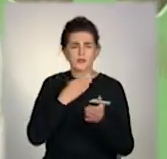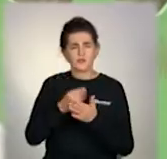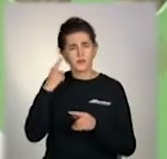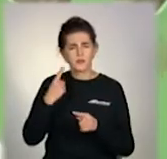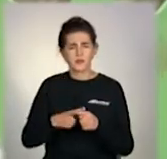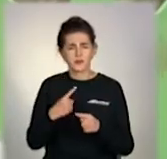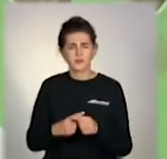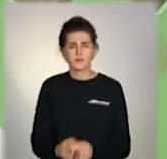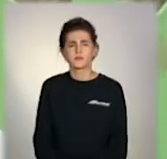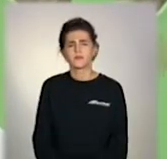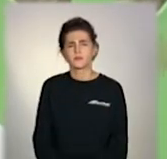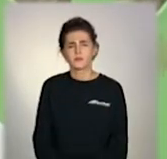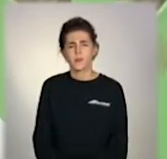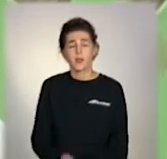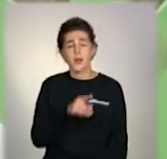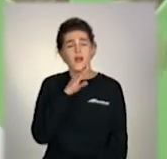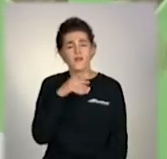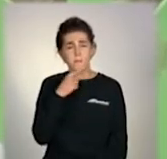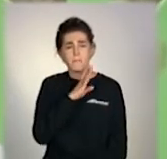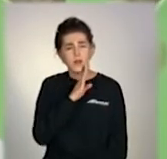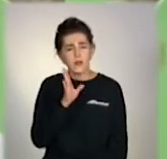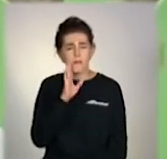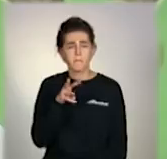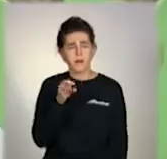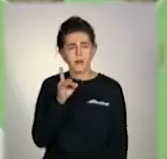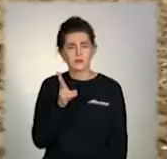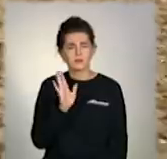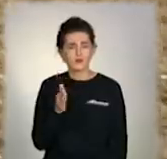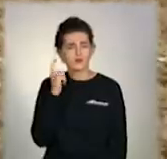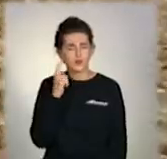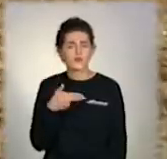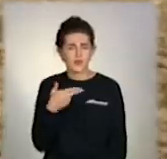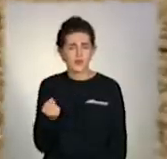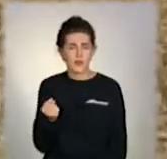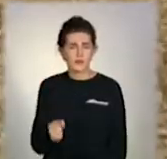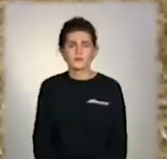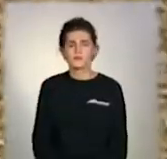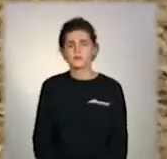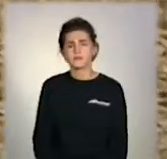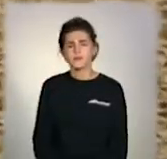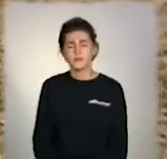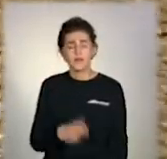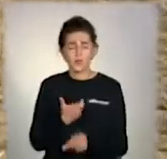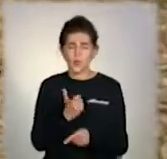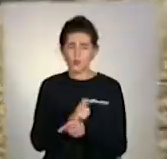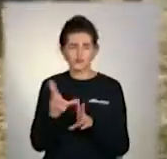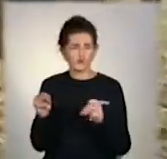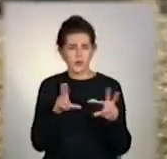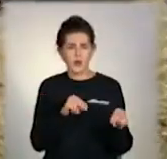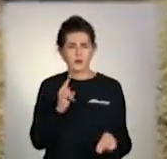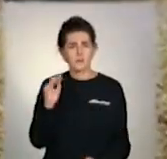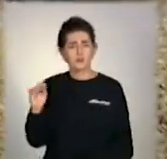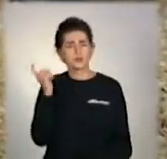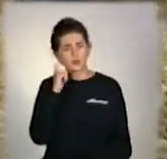сьогодні говорить «мама», а Марк тепер буде слухати? Я кажу «да, доченька». Юля та Сергій щасливі. Нарешті малюк не тільки